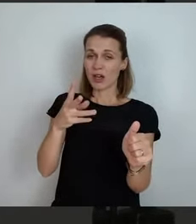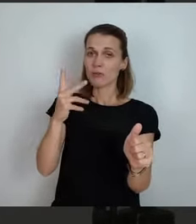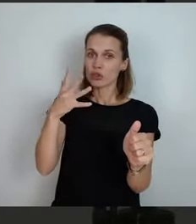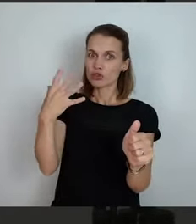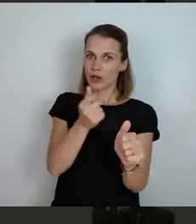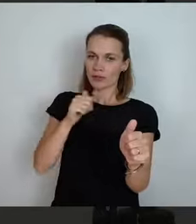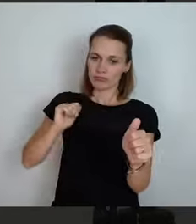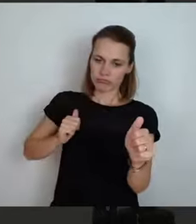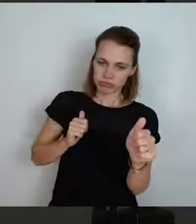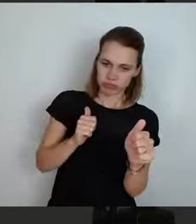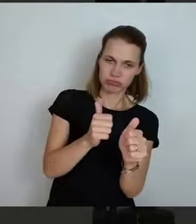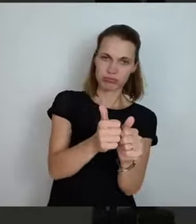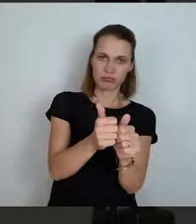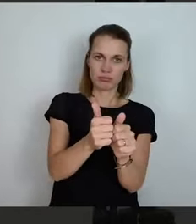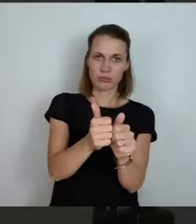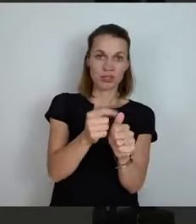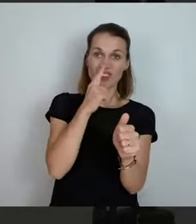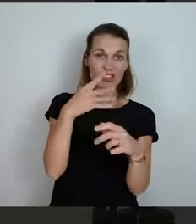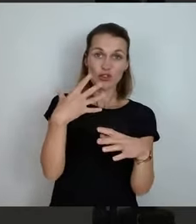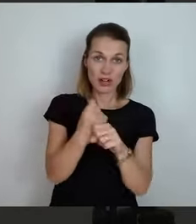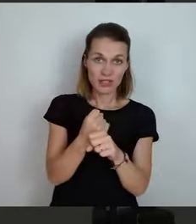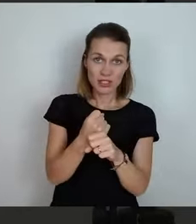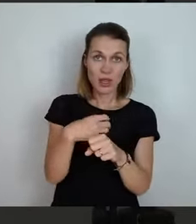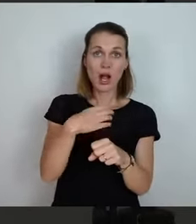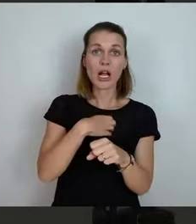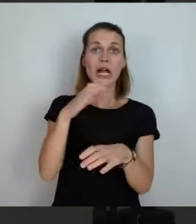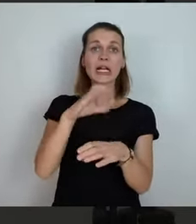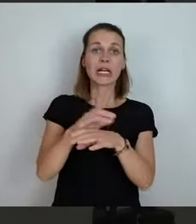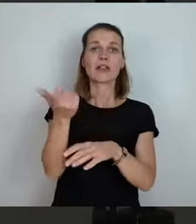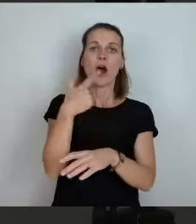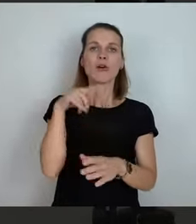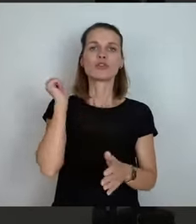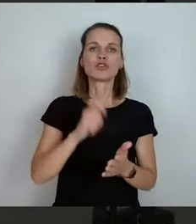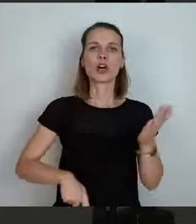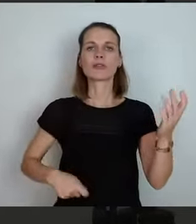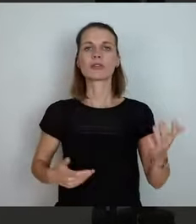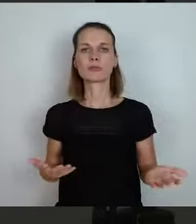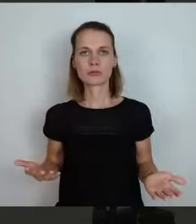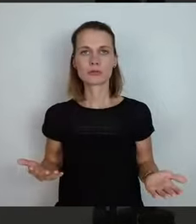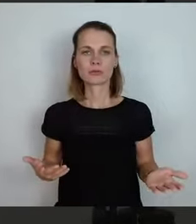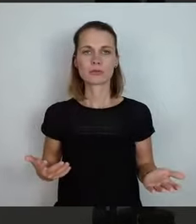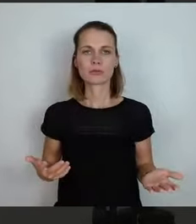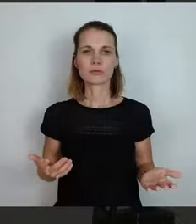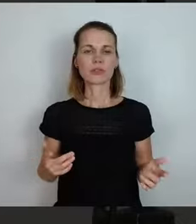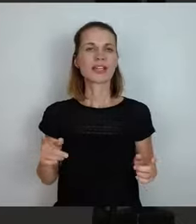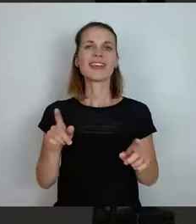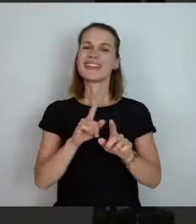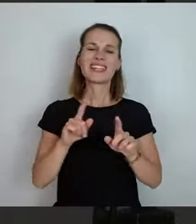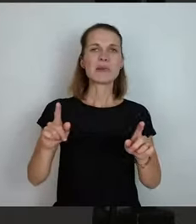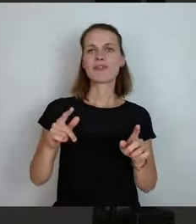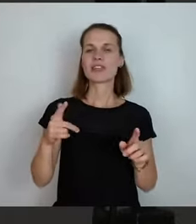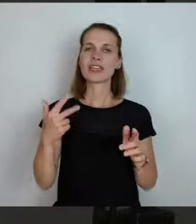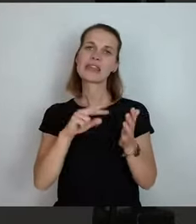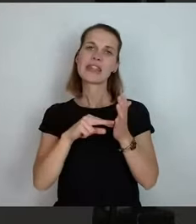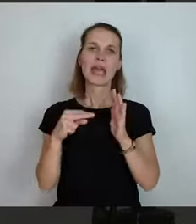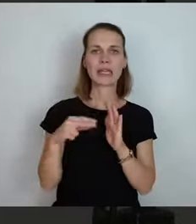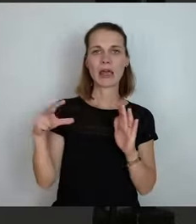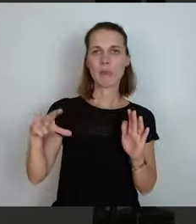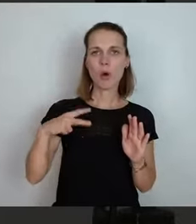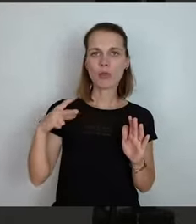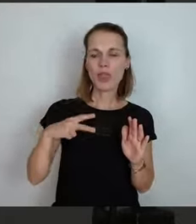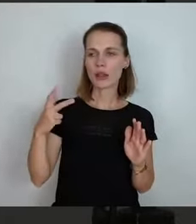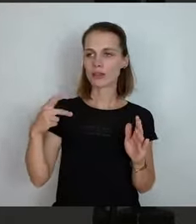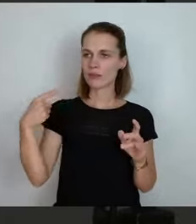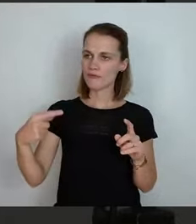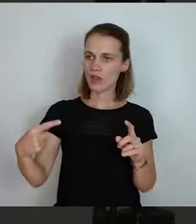wiederum von den Kassen bestraft, weil wir dann nicht mehr auf dem neuesten Stand der Technik sind, weil wir also nicht mehr so